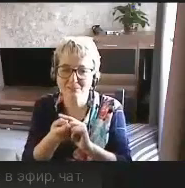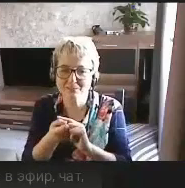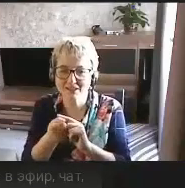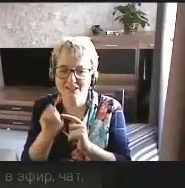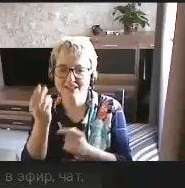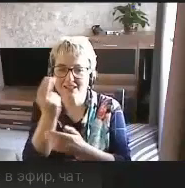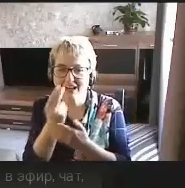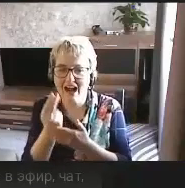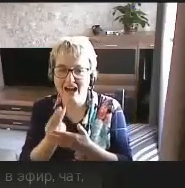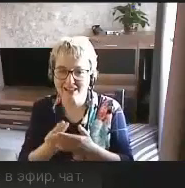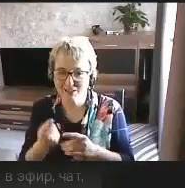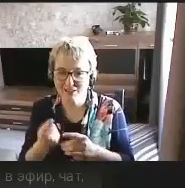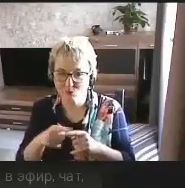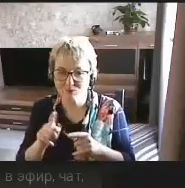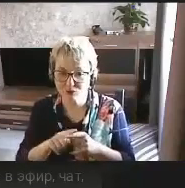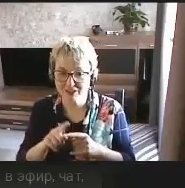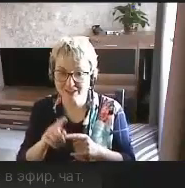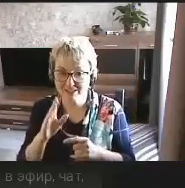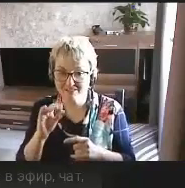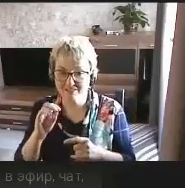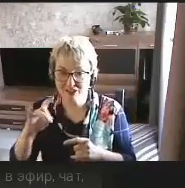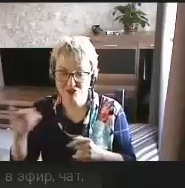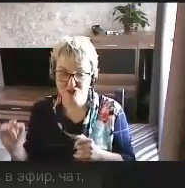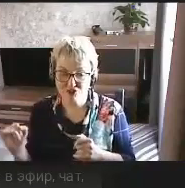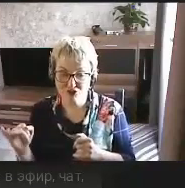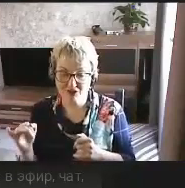картинку этой вещи.